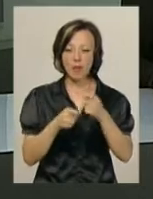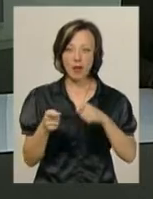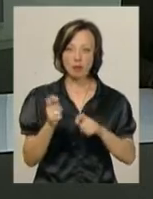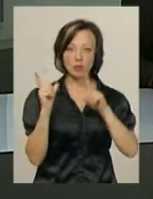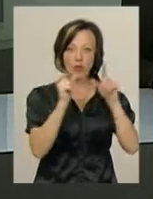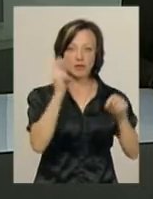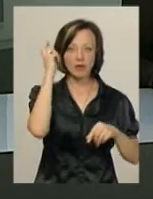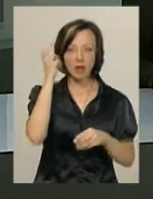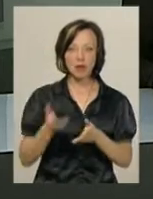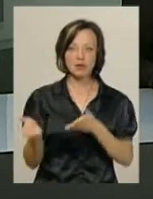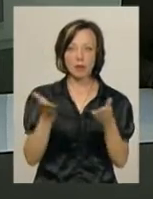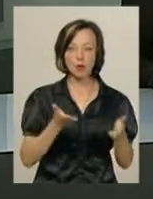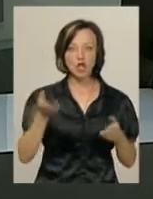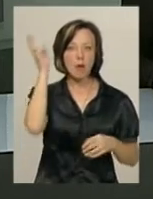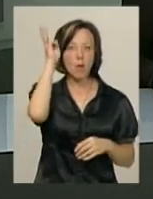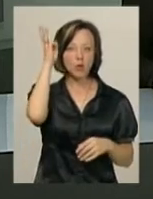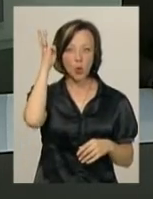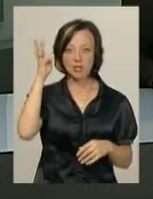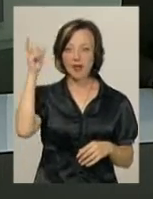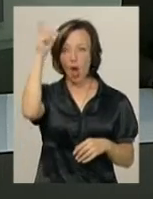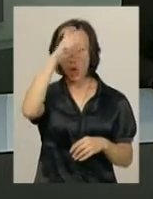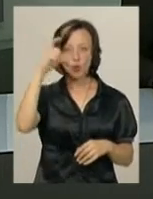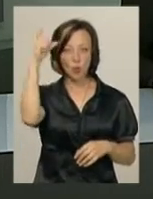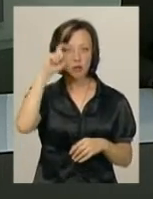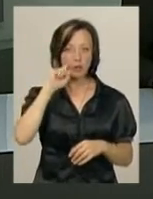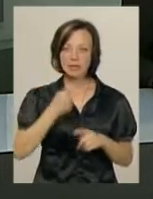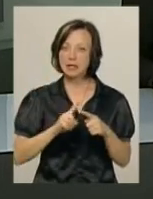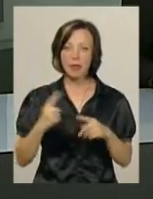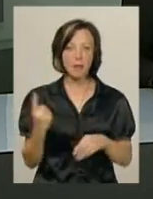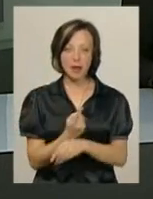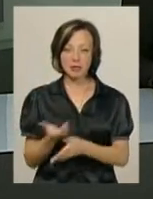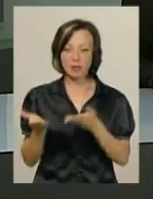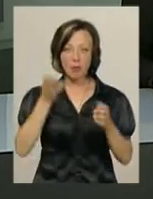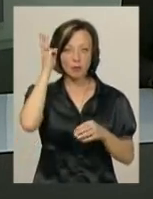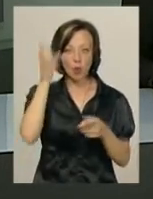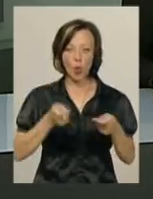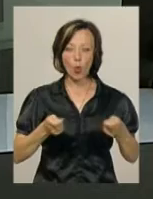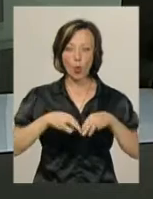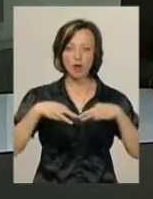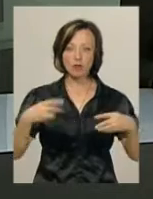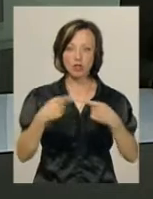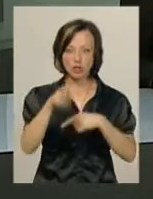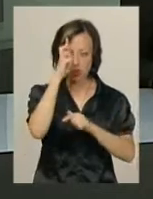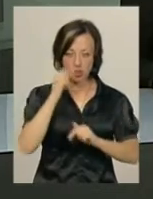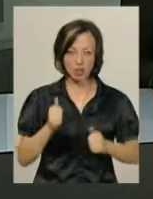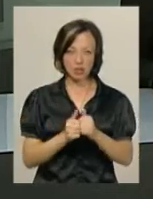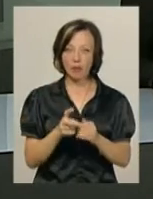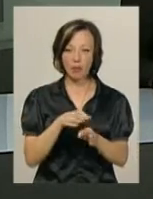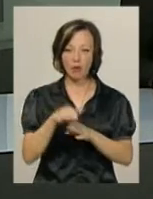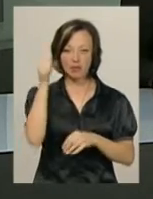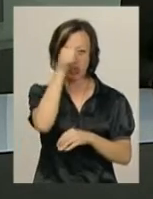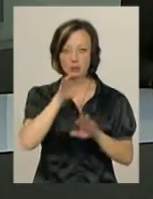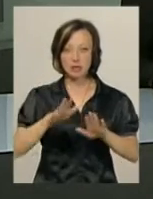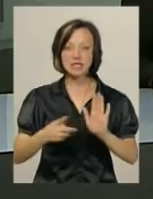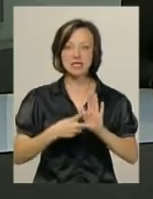запрошення посольства Туреччини в Україні. Це, каже майстриня, не перше запрошення від послів та урядовців інших держав. За неповний рік вона